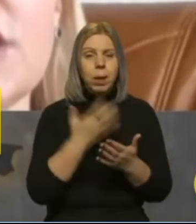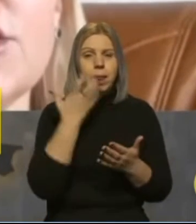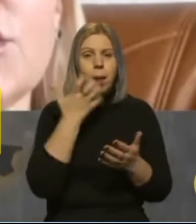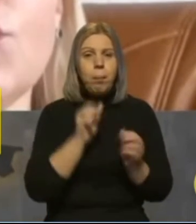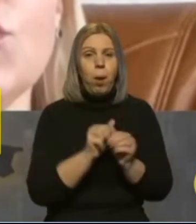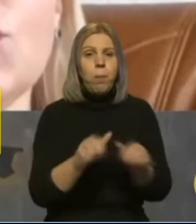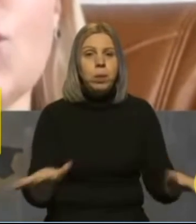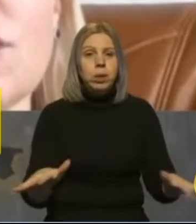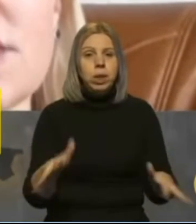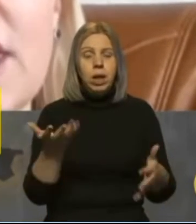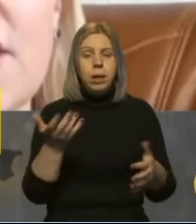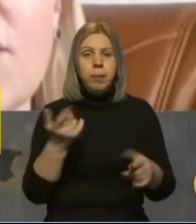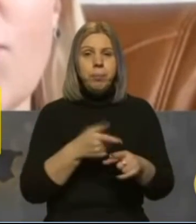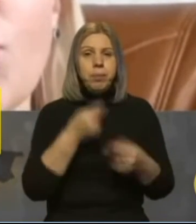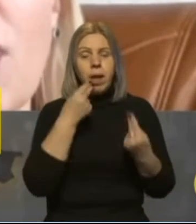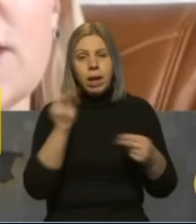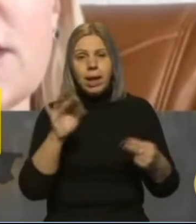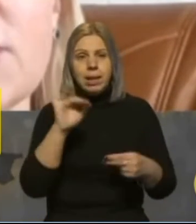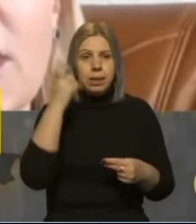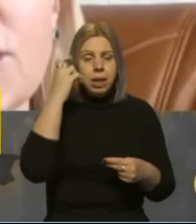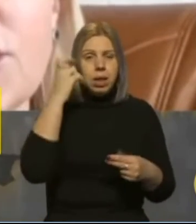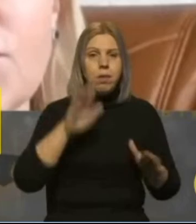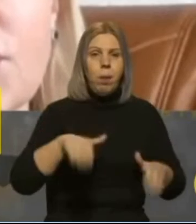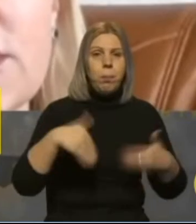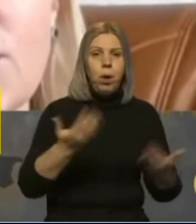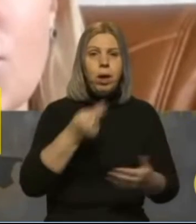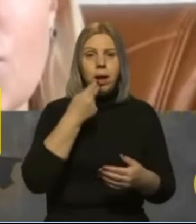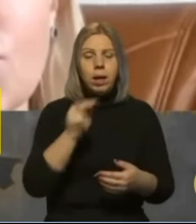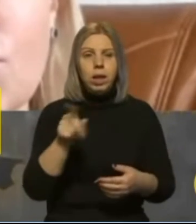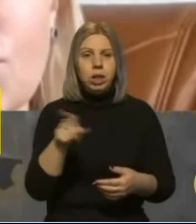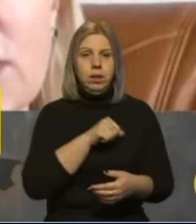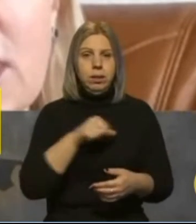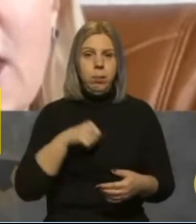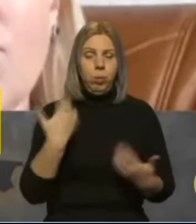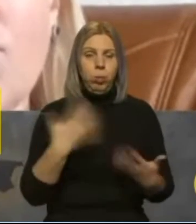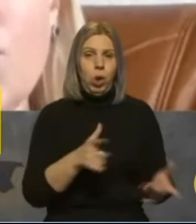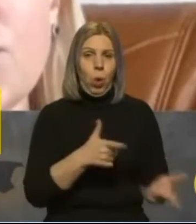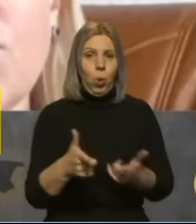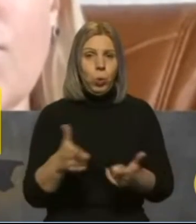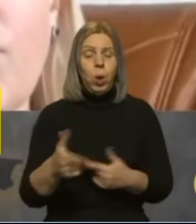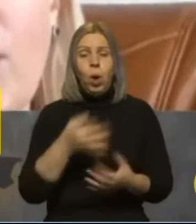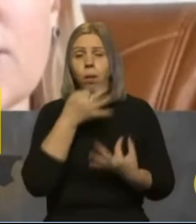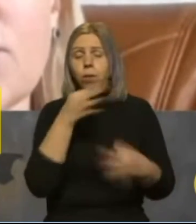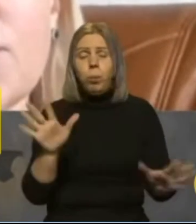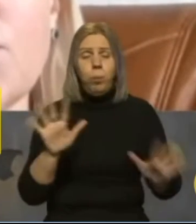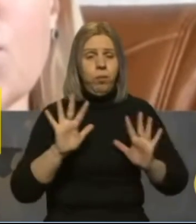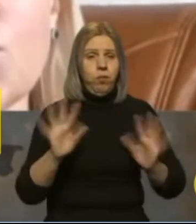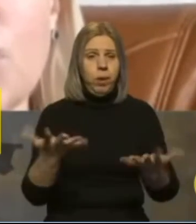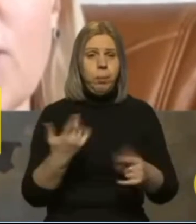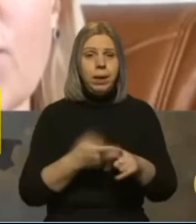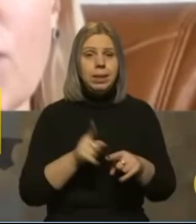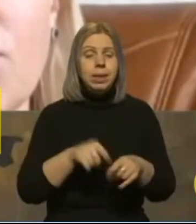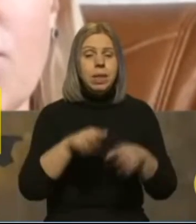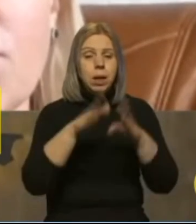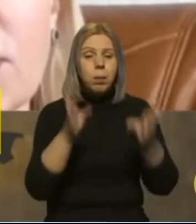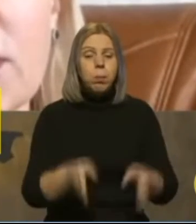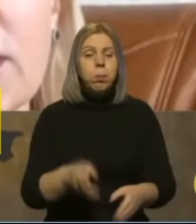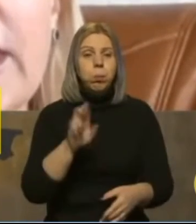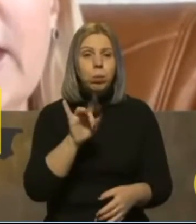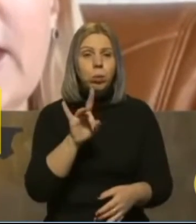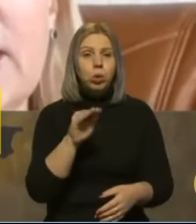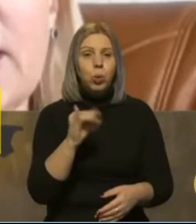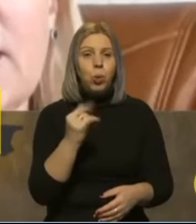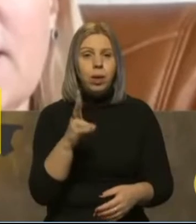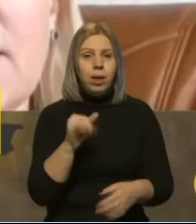як краще, чи будь-хто з Києва порадить їм краще, ніж вони самі вже готуються. В будь-якому випадку, ті буржуйки, про які